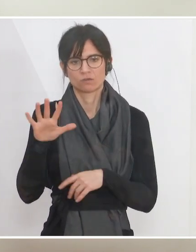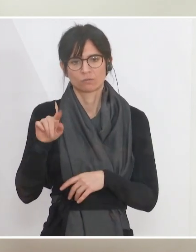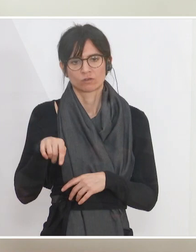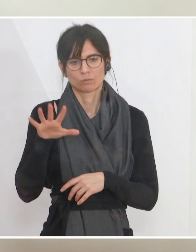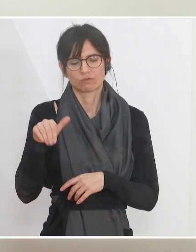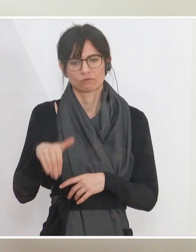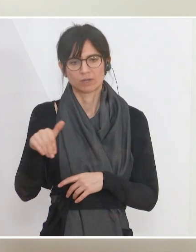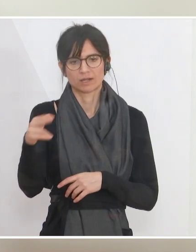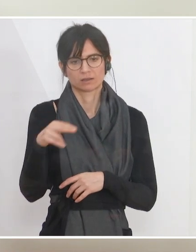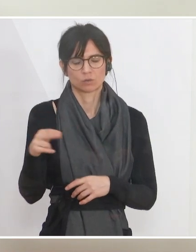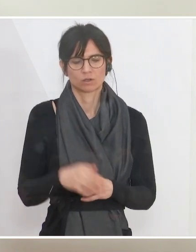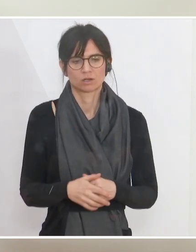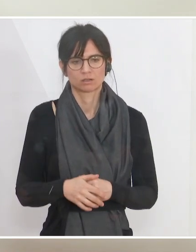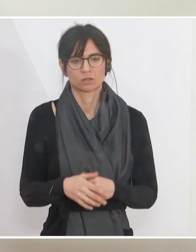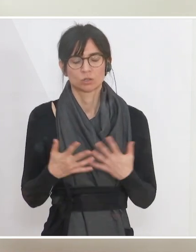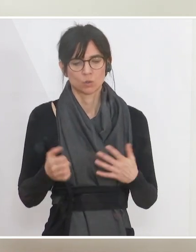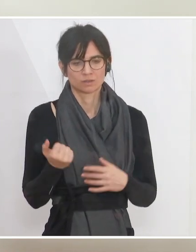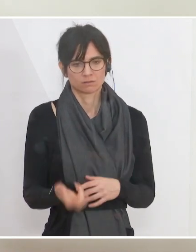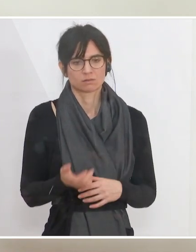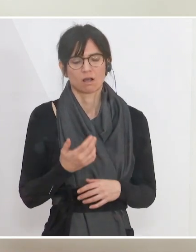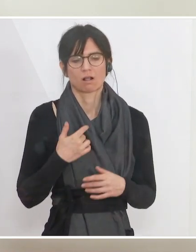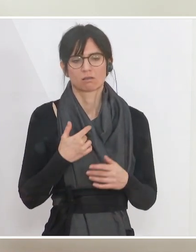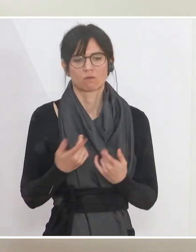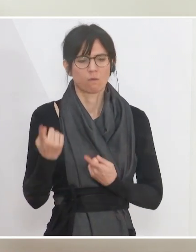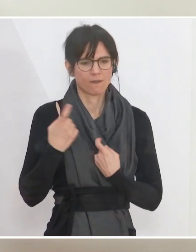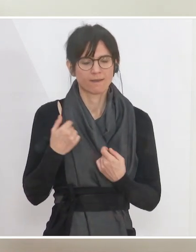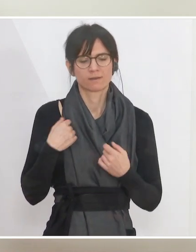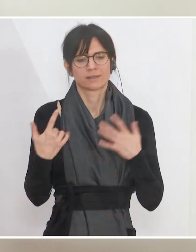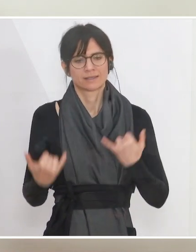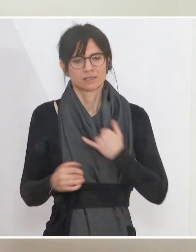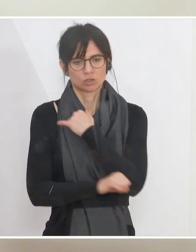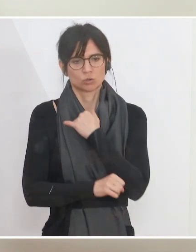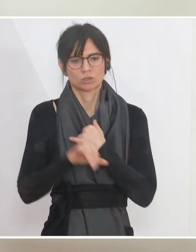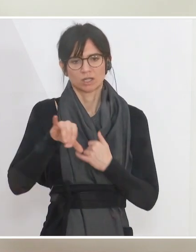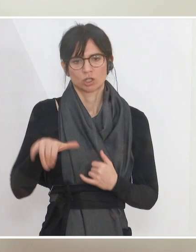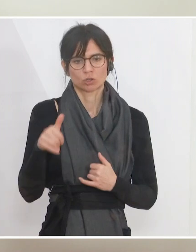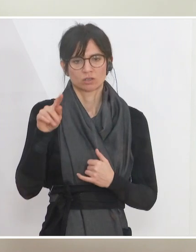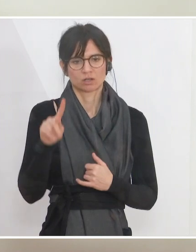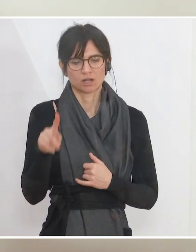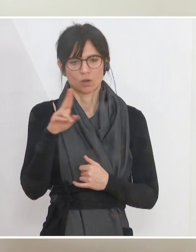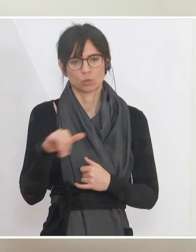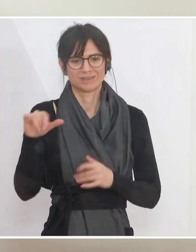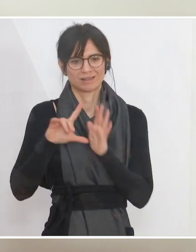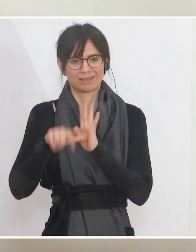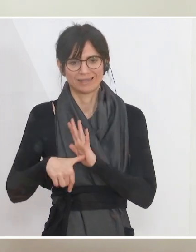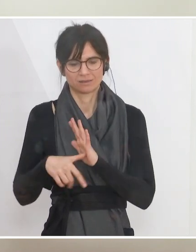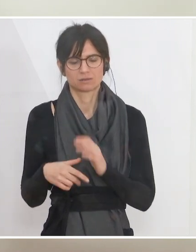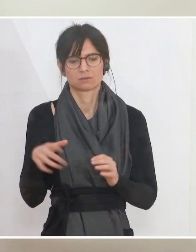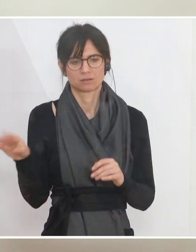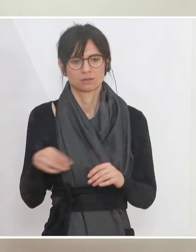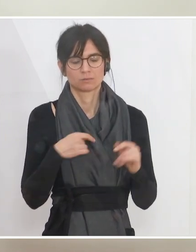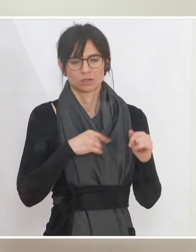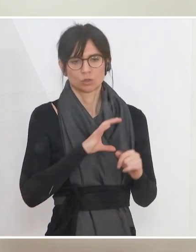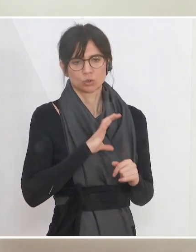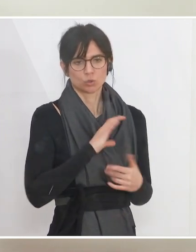,5 Milliarden Euro. Diese Zahlen kommen aus einer aktuellen Studie der JK Uni Linz, die sich umfassend mit den